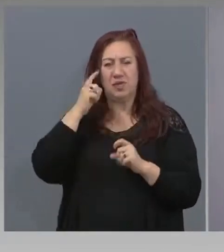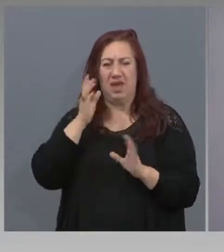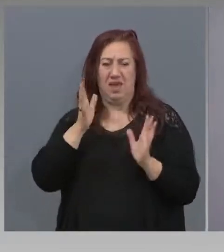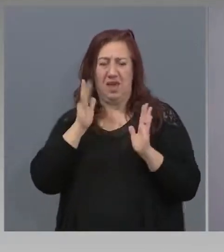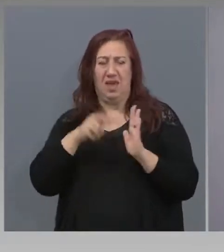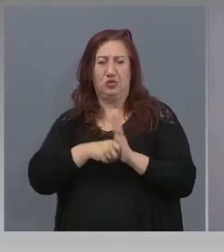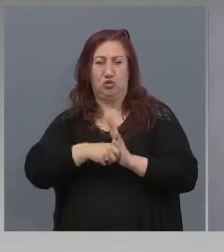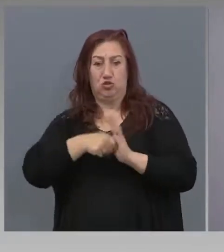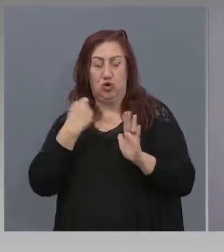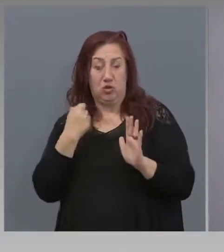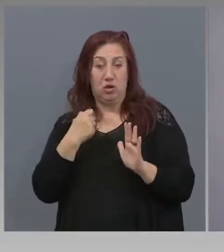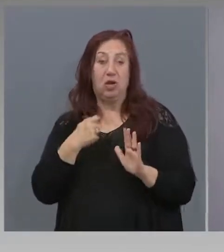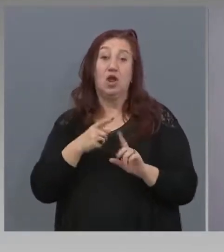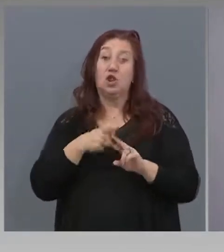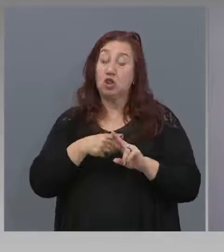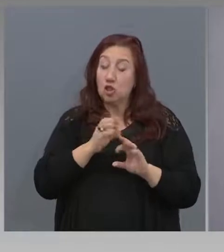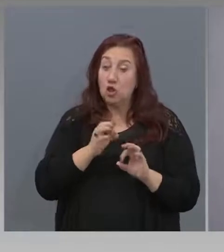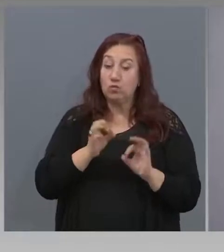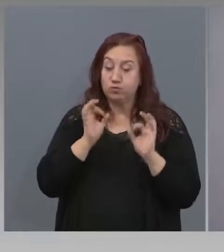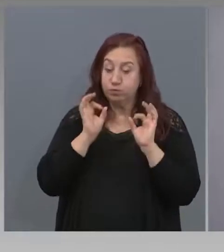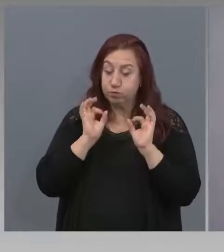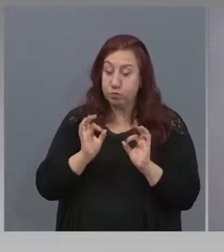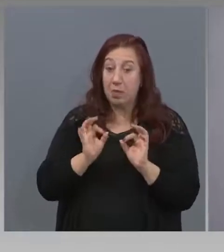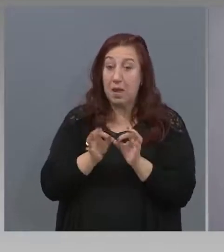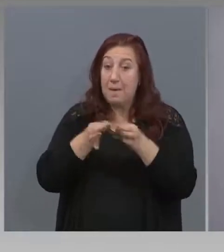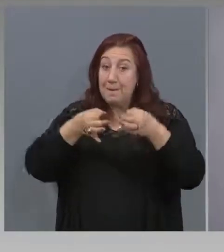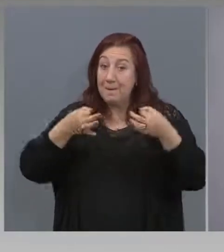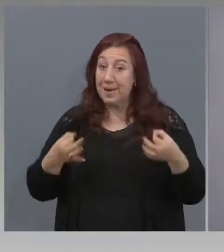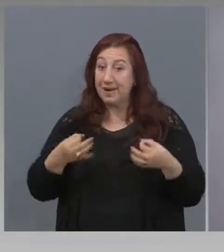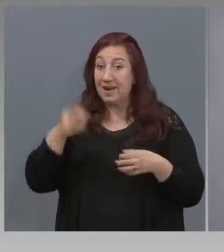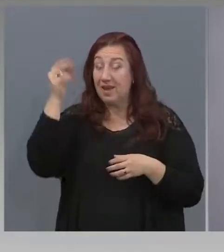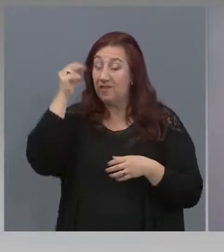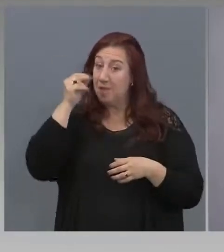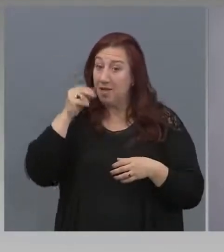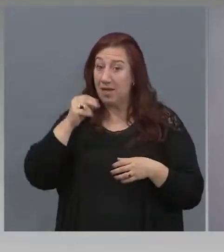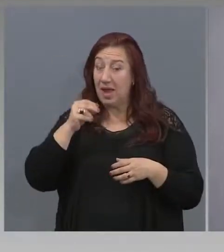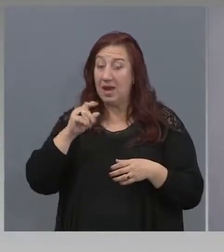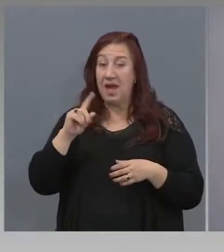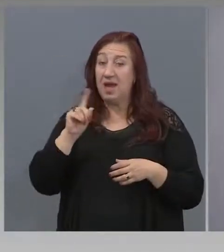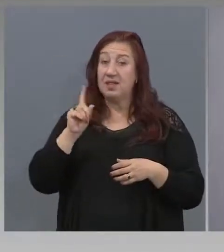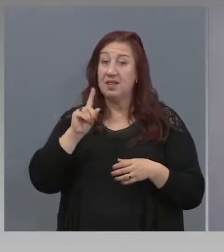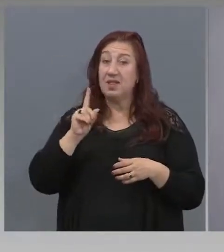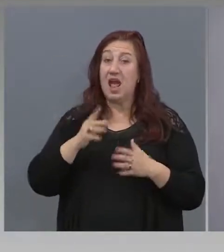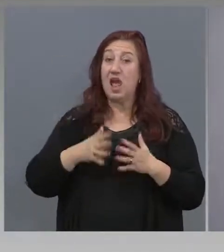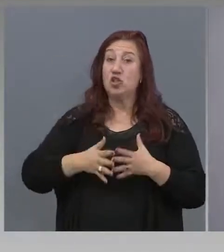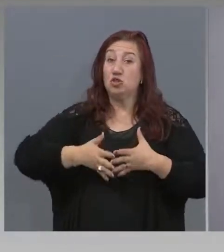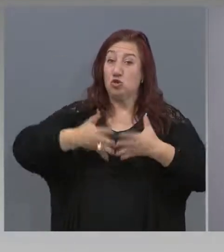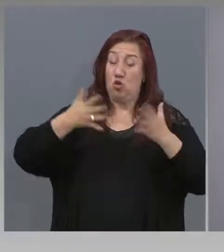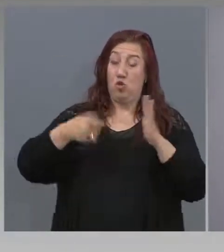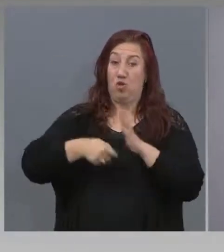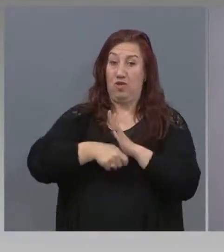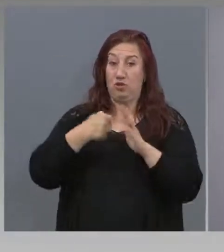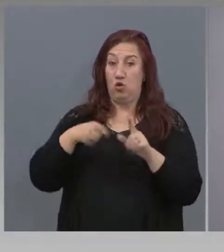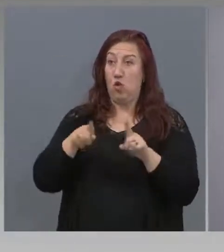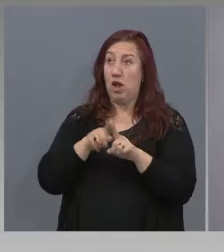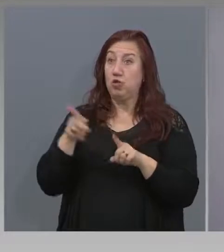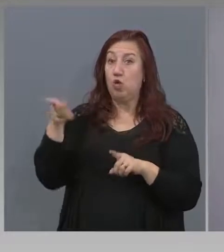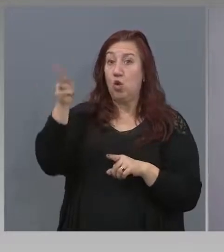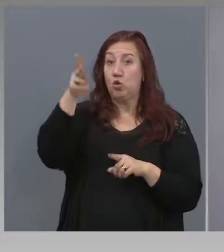мерките в България са доста под средното ниво на строгост в самата Европа.